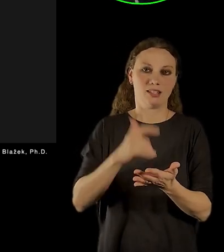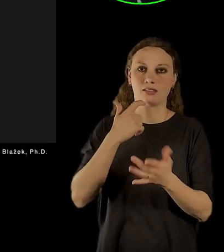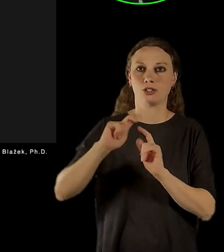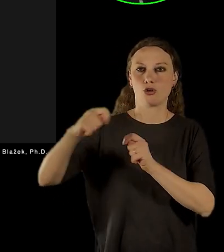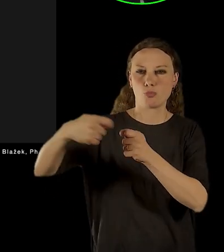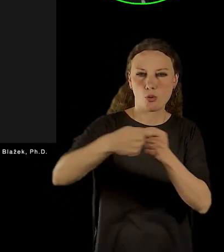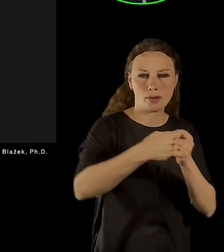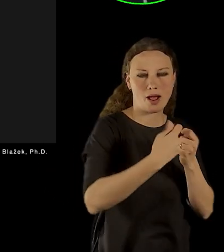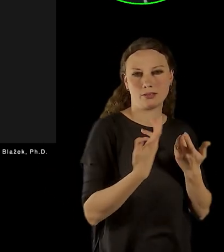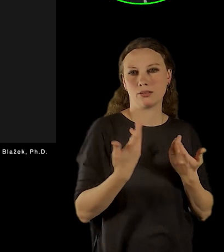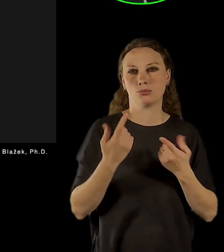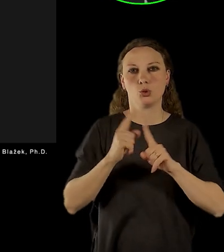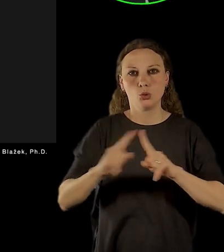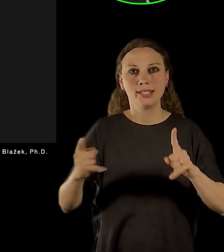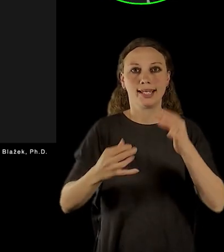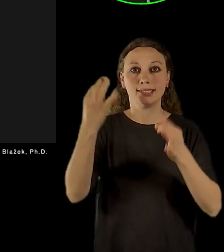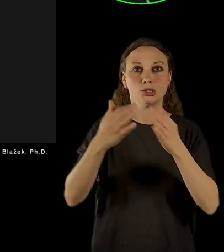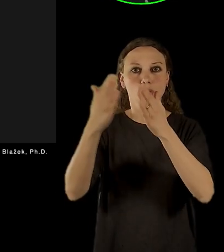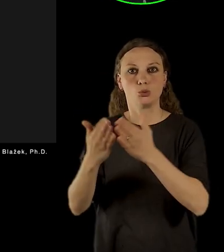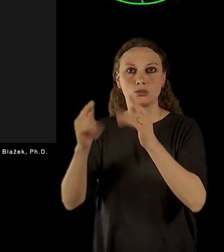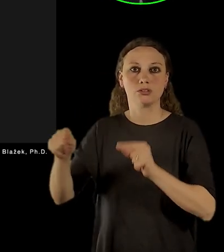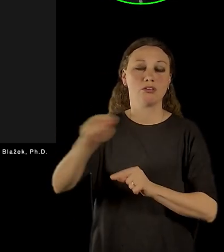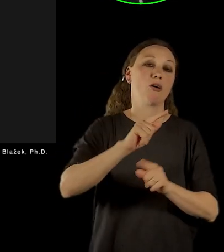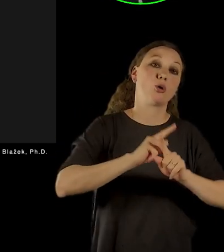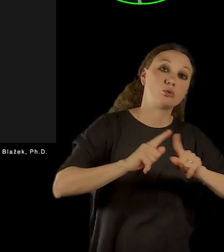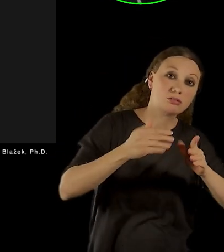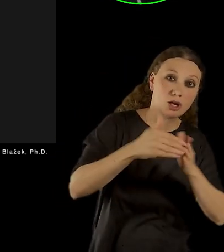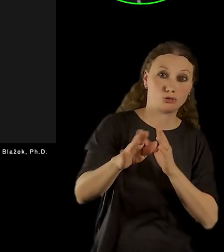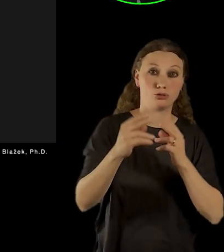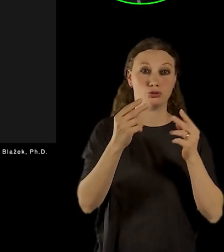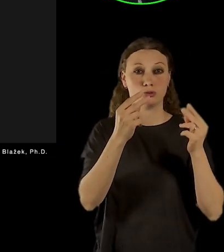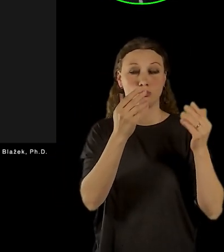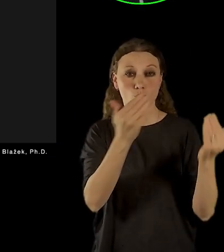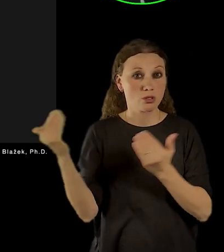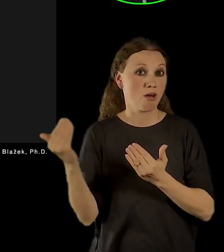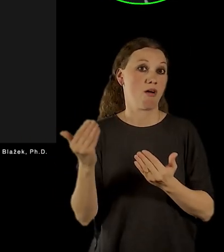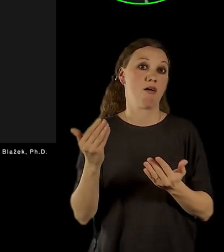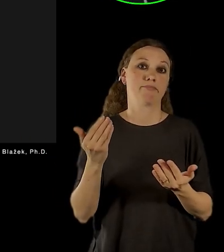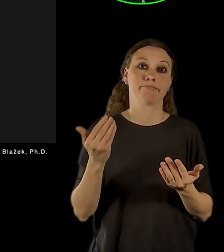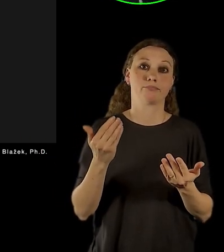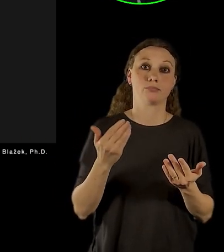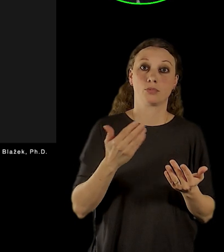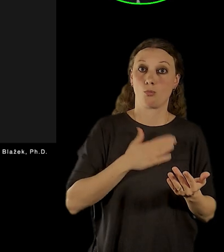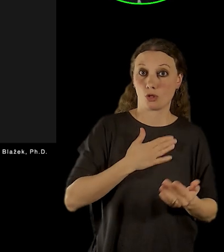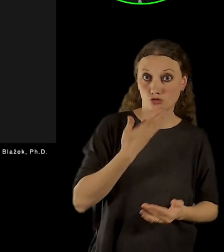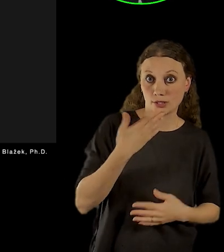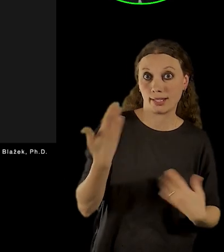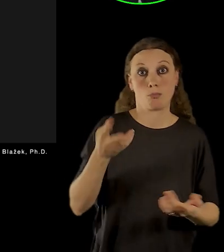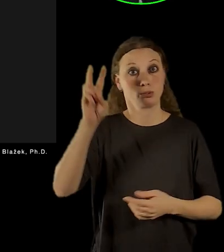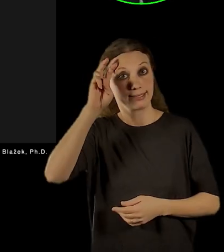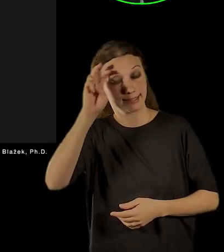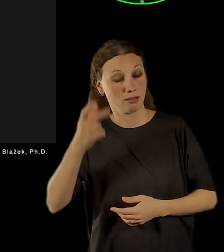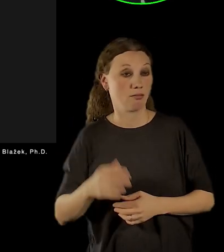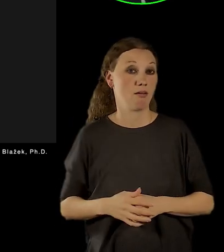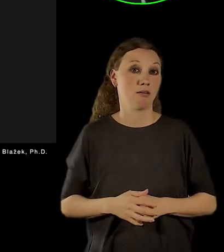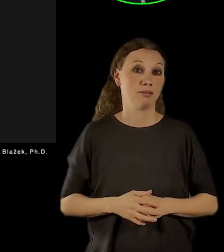s různými již existujícími muzei a institucemi, ať už domácími nebo zahraničními. Také samozřejmě